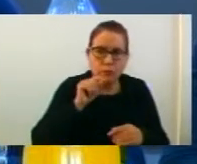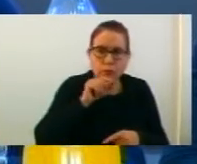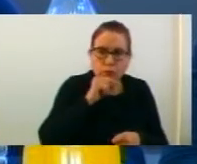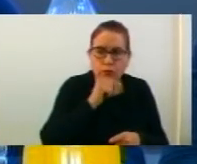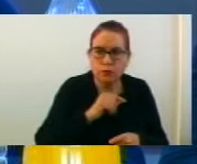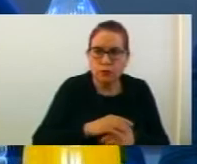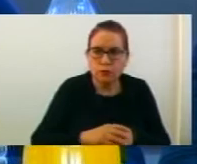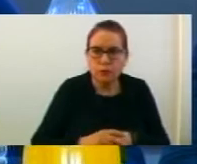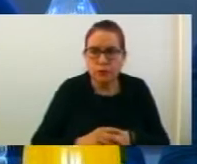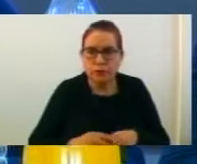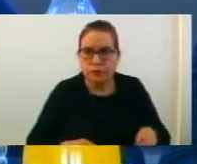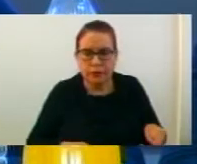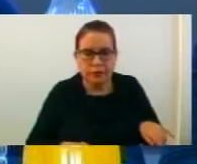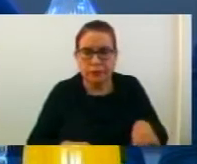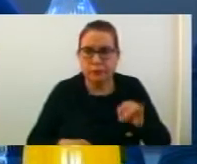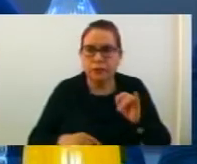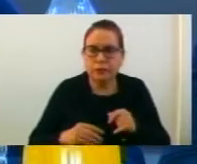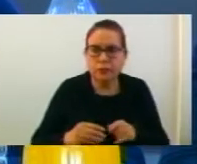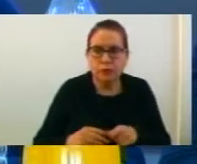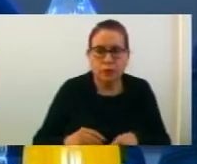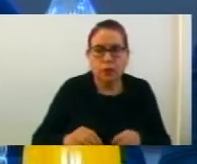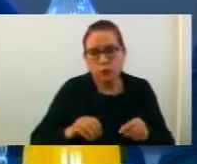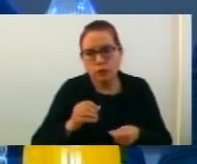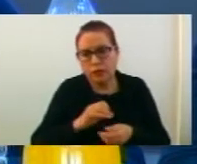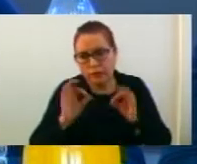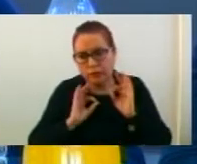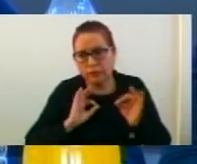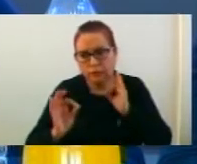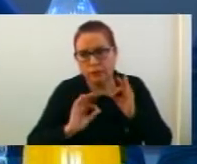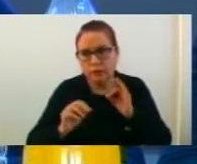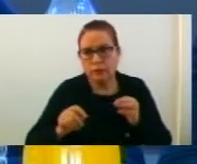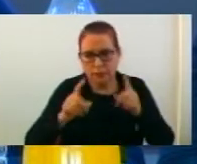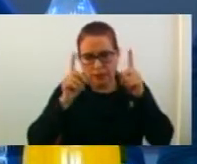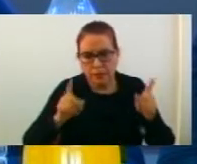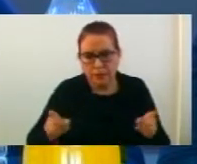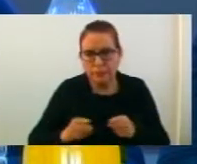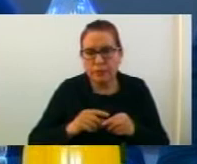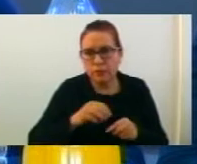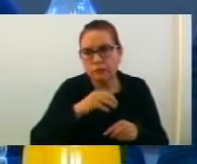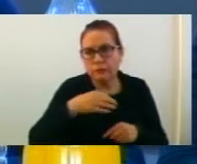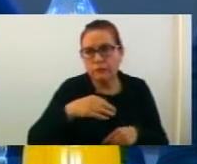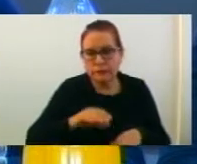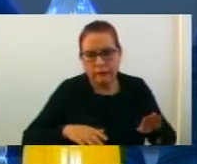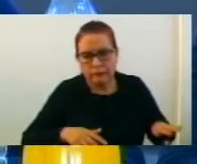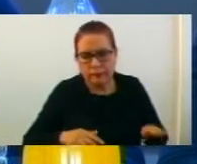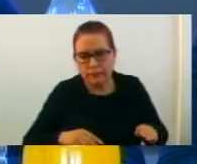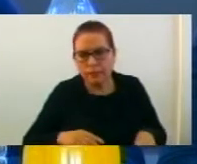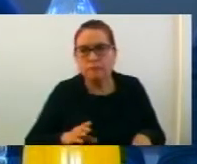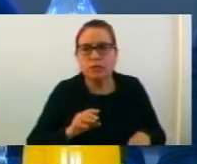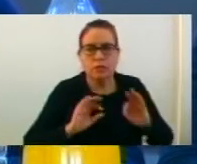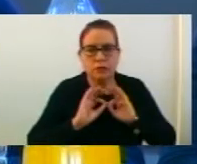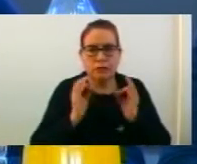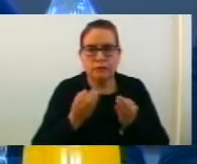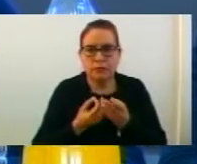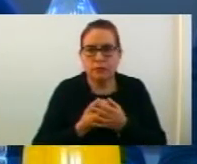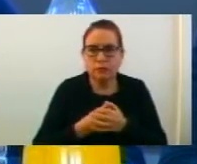еколошкото друшво планетом од Струмица, како и изготвување на прашалници за деца, родители и наставници од страна на педагожката